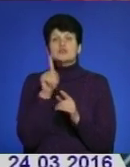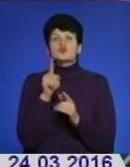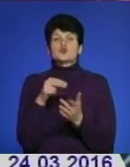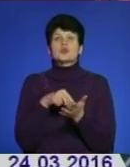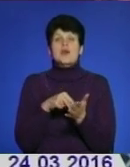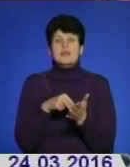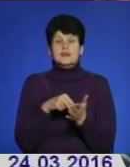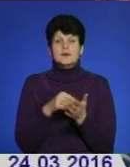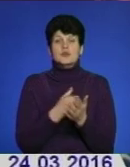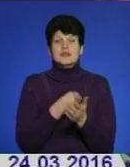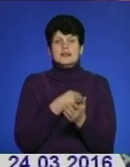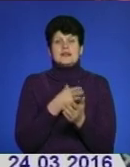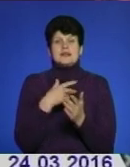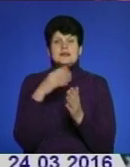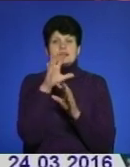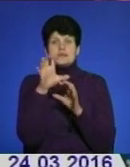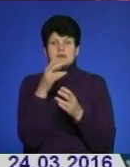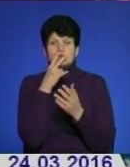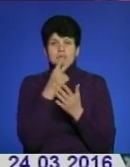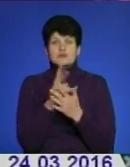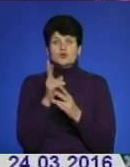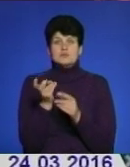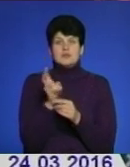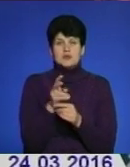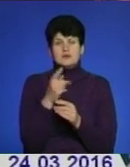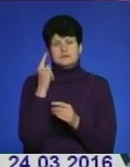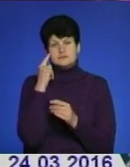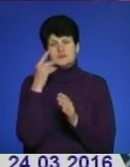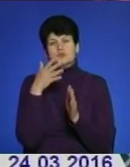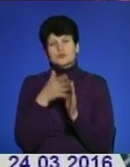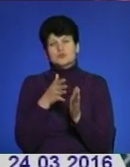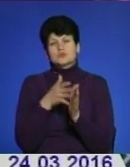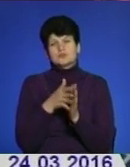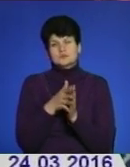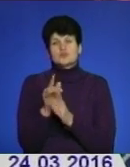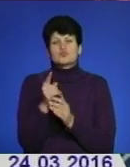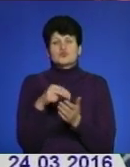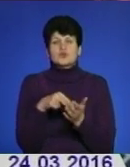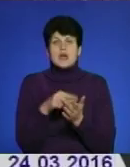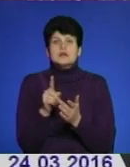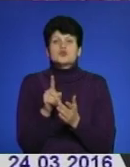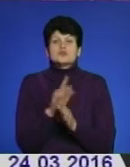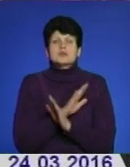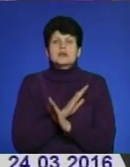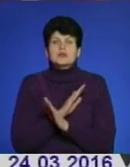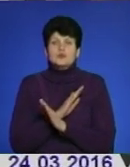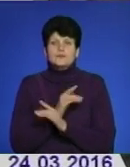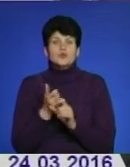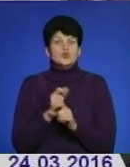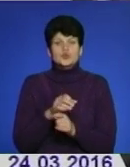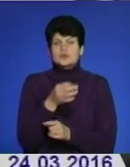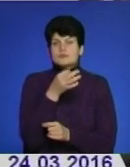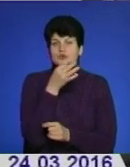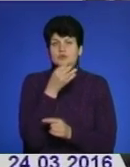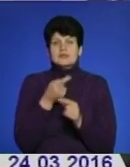знімки подивитися, хто, може, пройде, а навіть не замітить. А хто зайде, зрозуміє, чому там люди стояли і за що загинували. Мені сподобалася ця